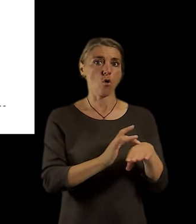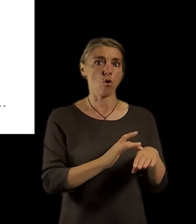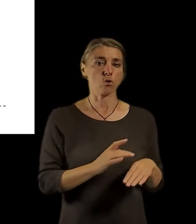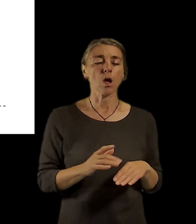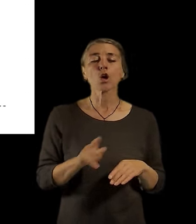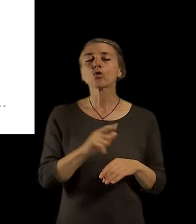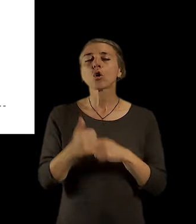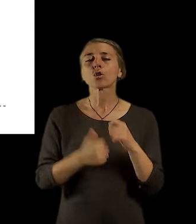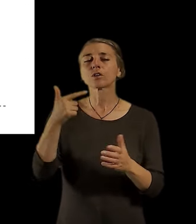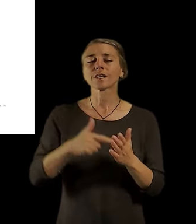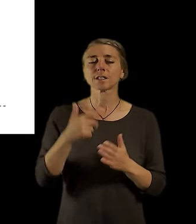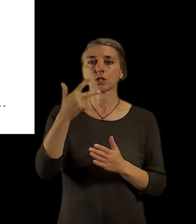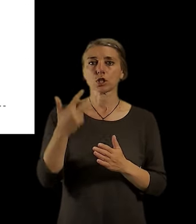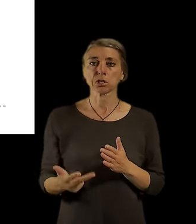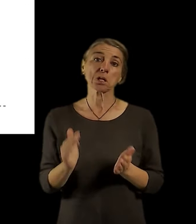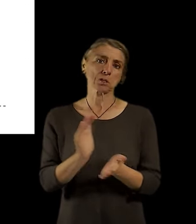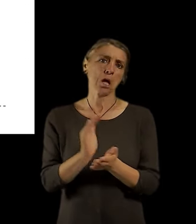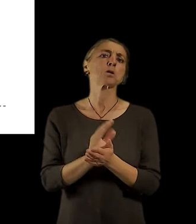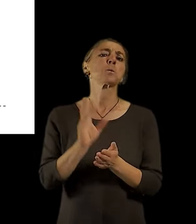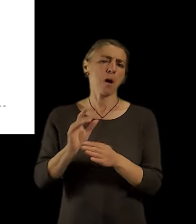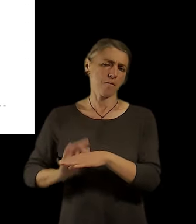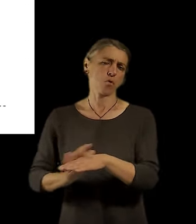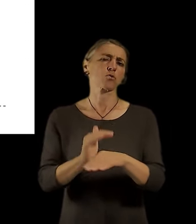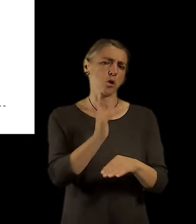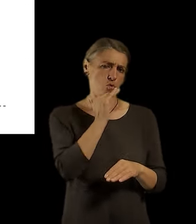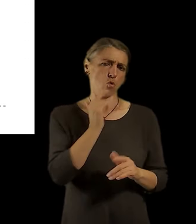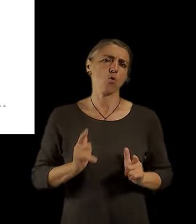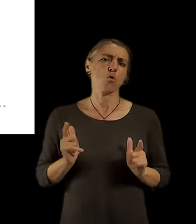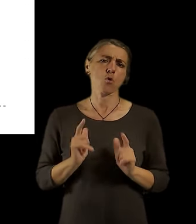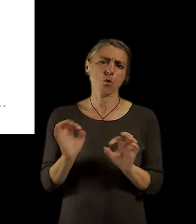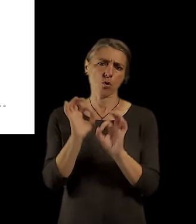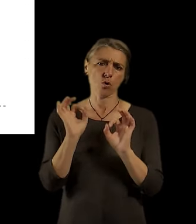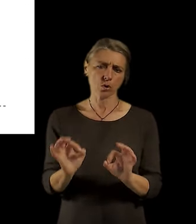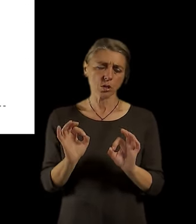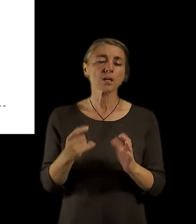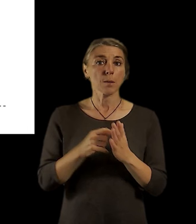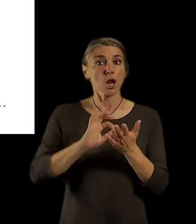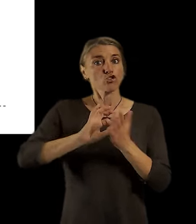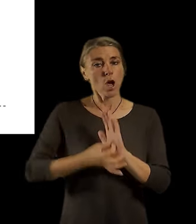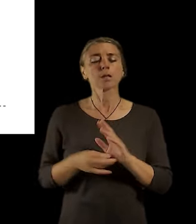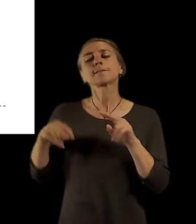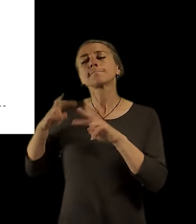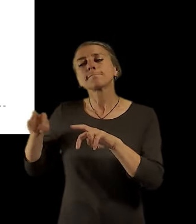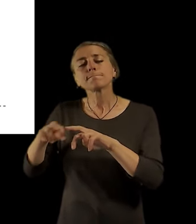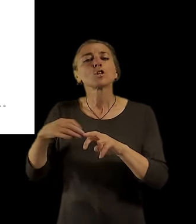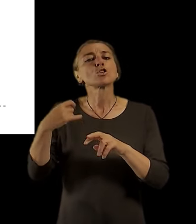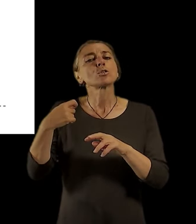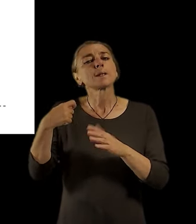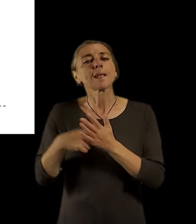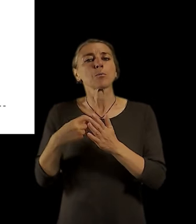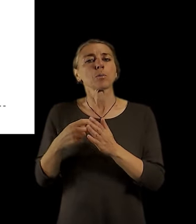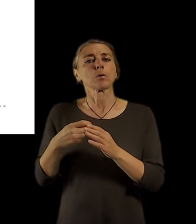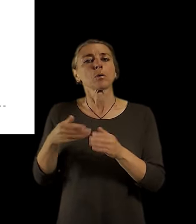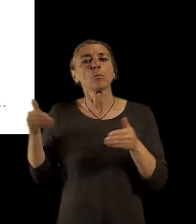2030 ta kapacita bude stačit a máme prostor na to zkoumat víc, jaké jsou jednotlivé trendy v pohřebnictví a